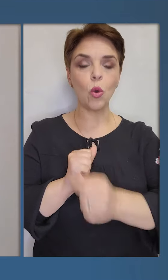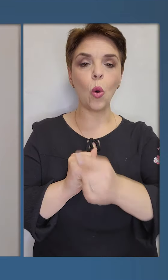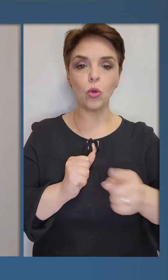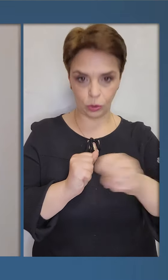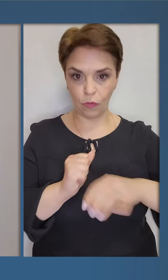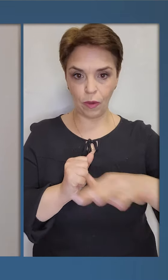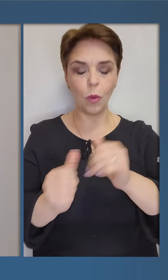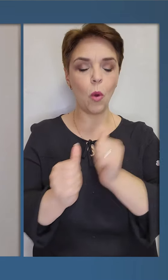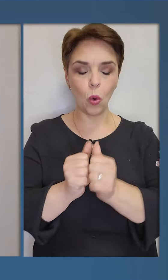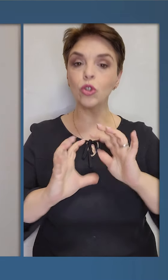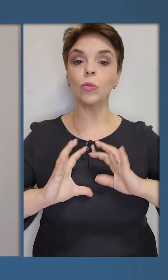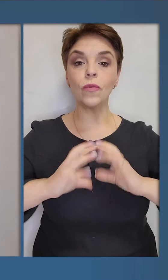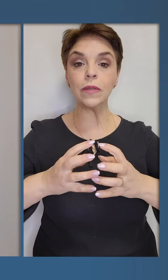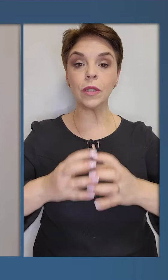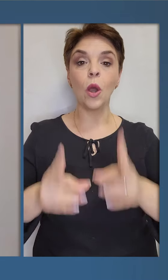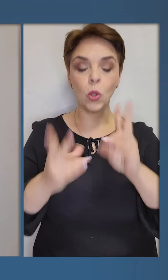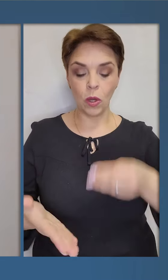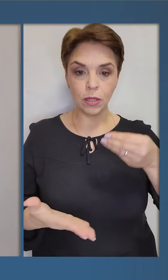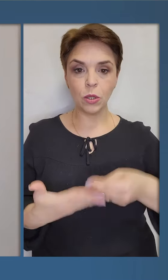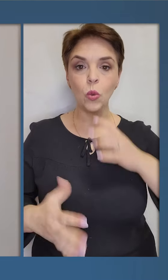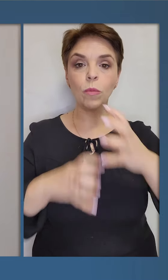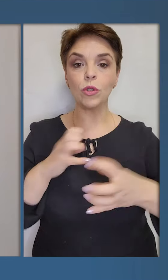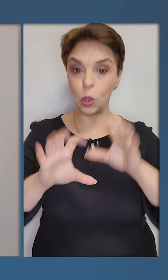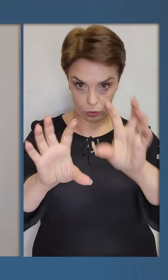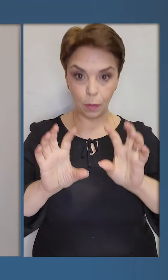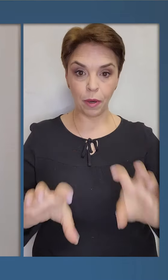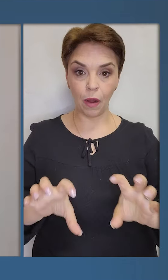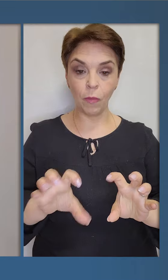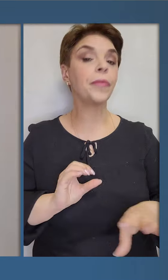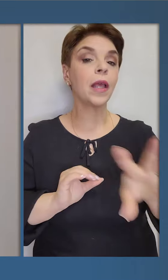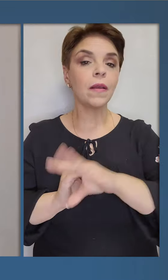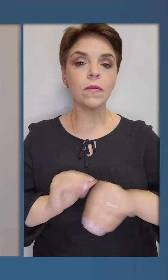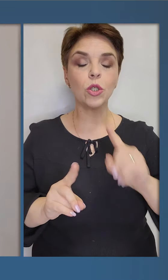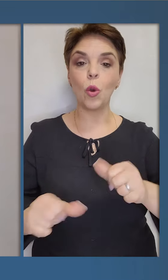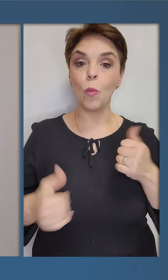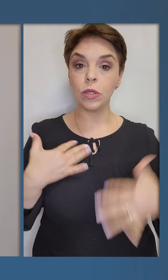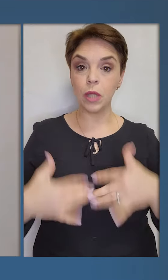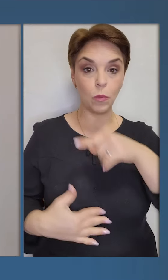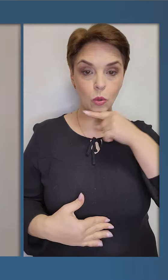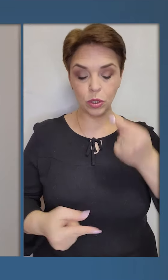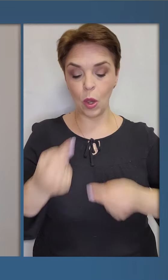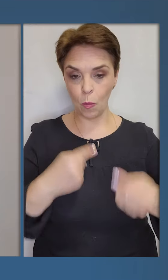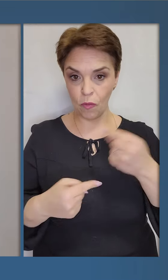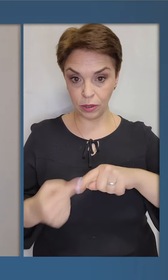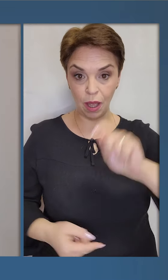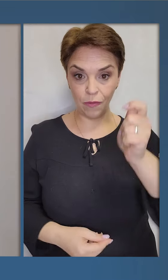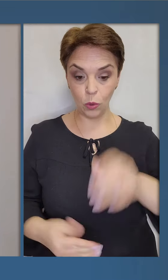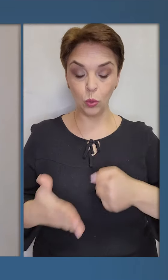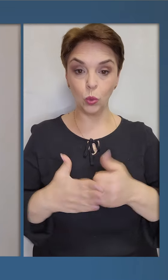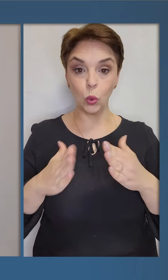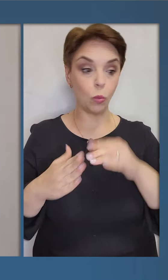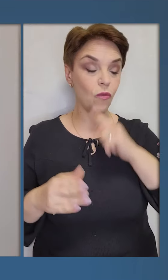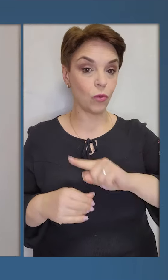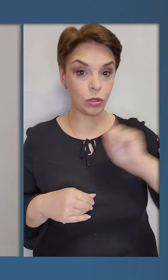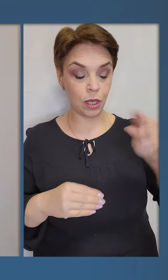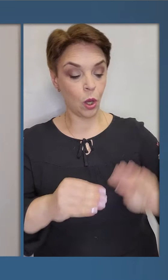додає міцність кожному в Європі, кожному в світі, хто цінує міжнародне право. Усе, що послаблює Росію, повертає